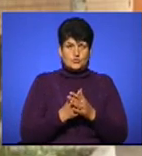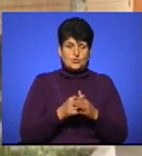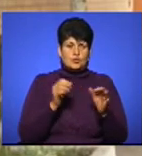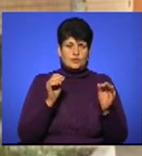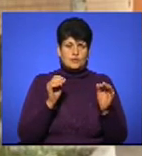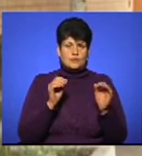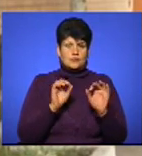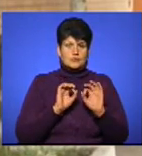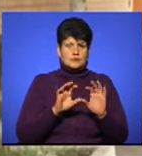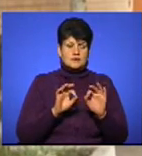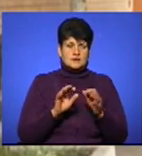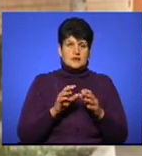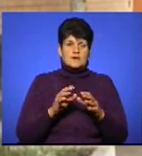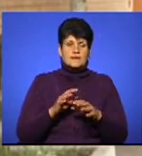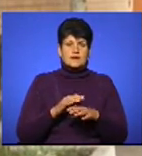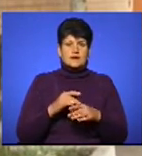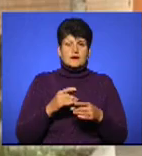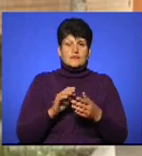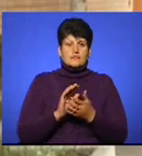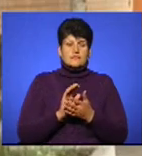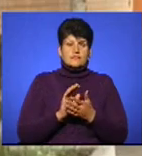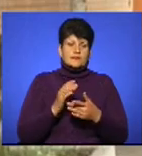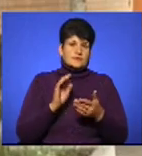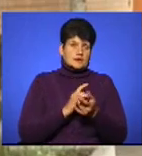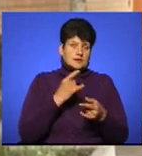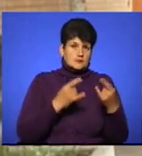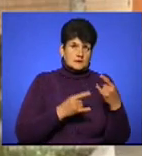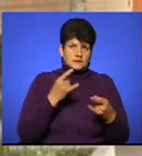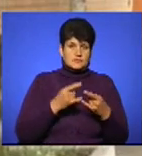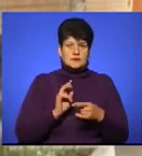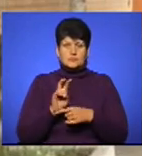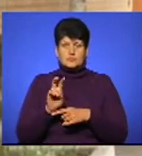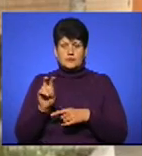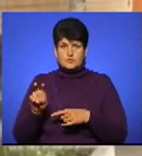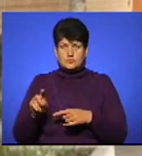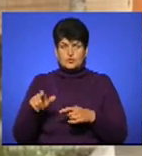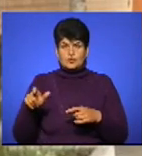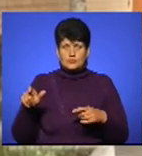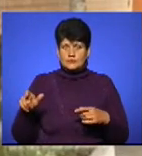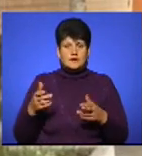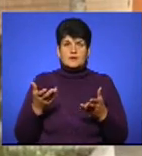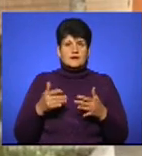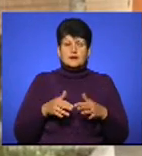засобах масової інформації, також безпосередньо спілкування з населенням, подвірні обходи. Який спосіб